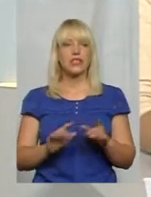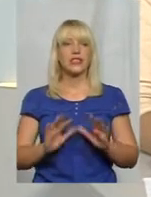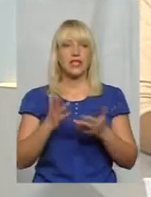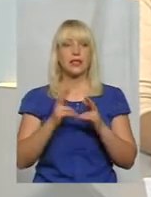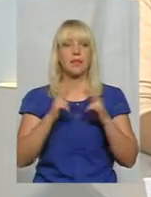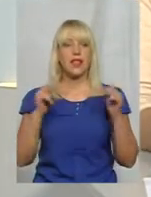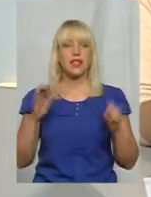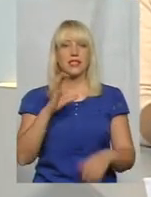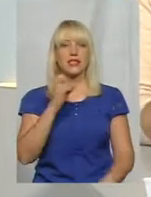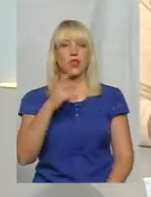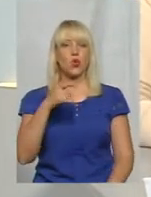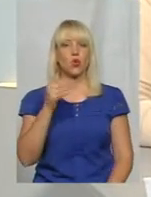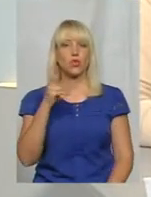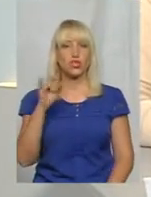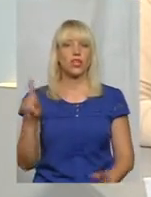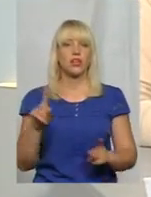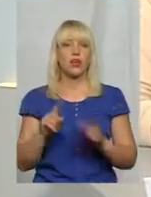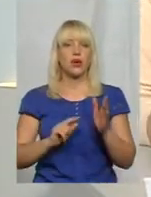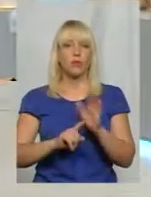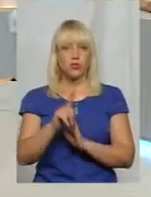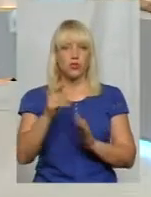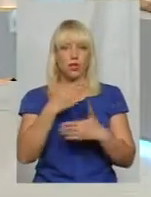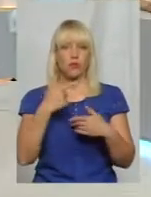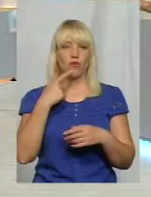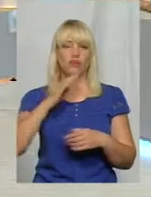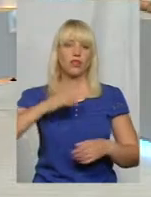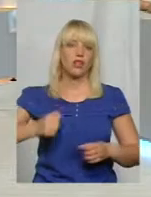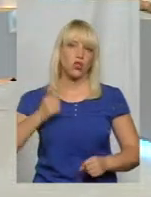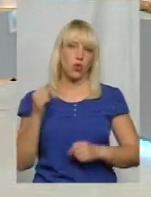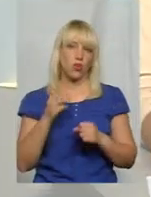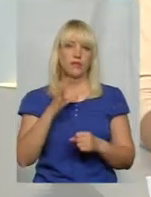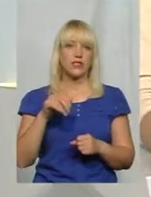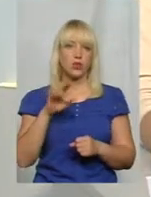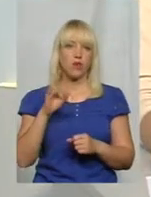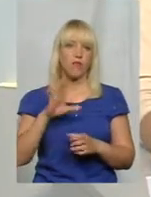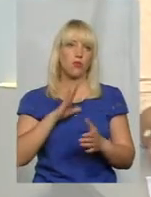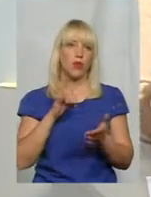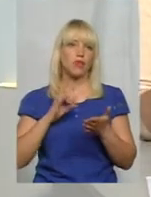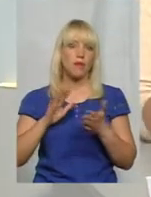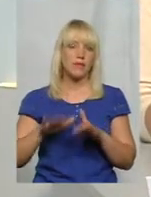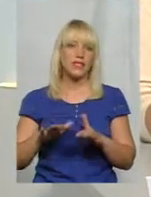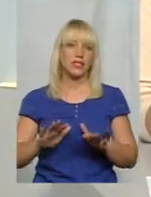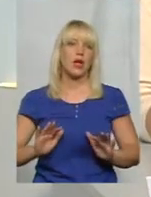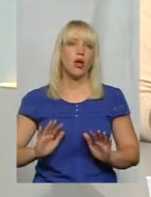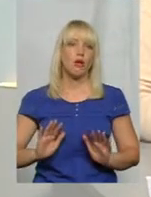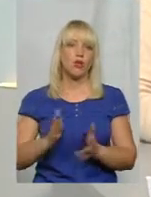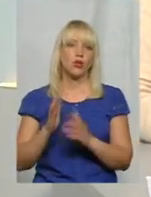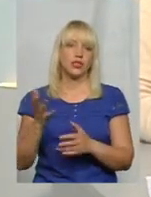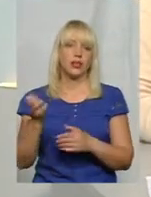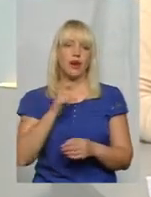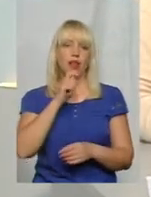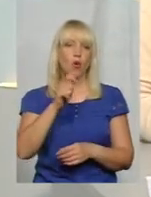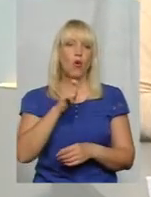палацом Сангушків, про який ми сьогодні починали говорити. Моя колега Наталя Сідова була на місці події і зібрала коментарі з цього